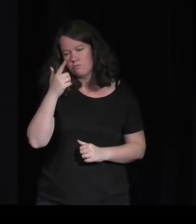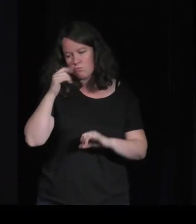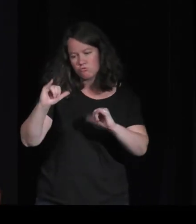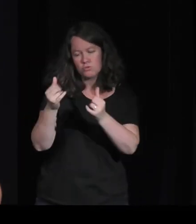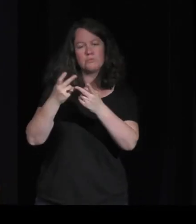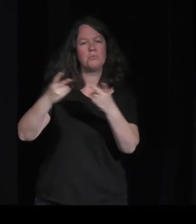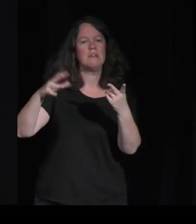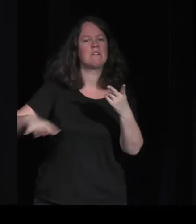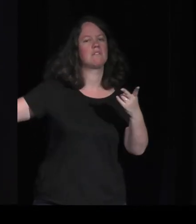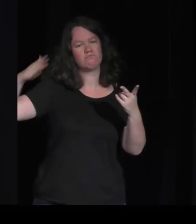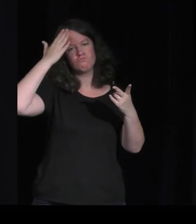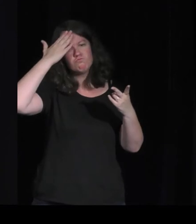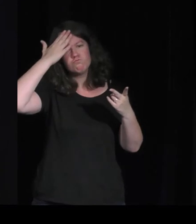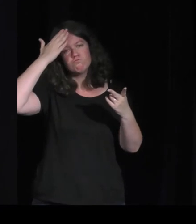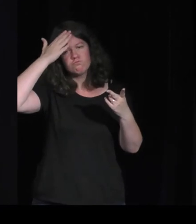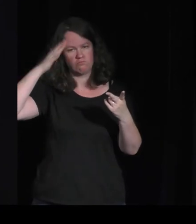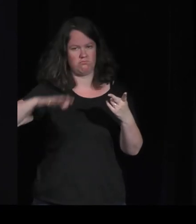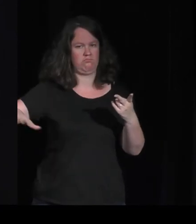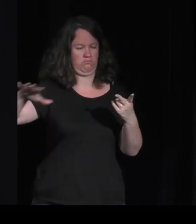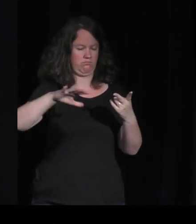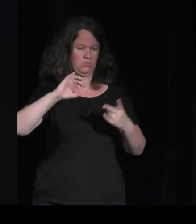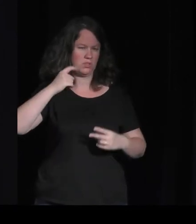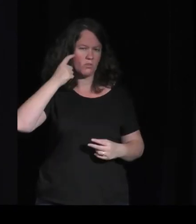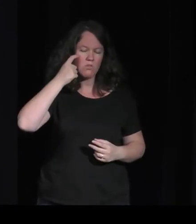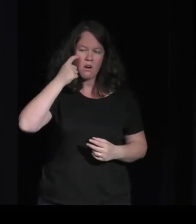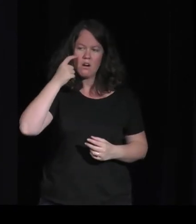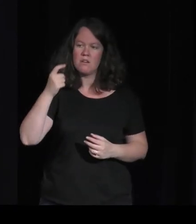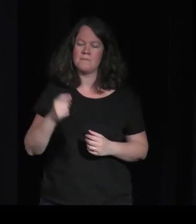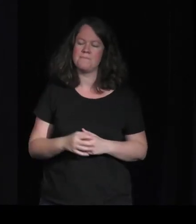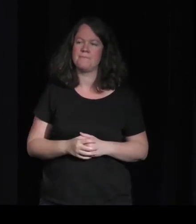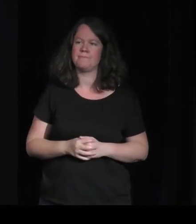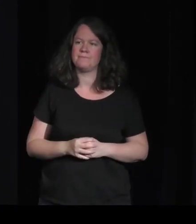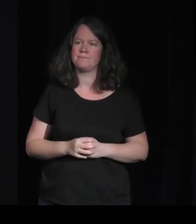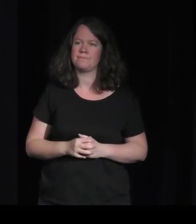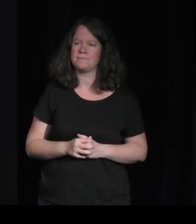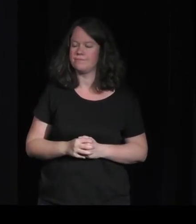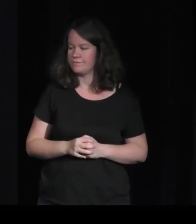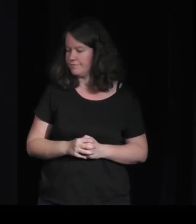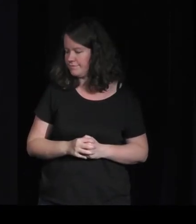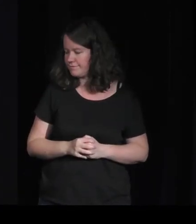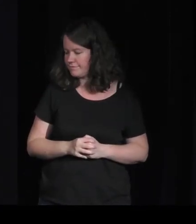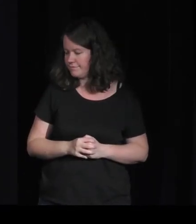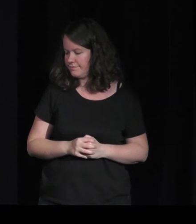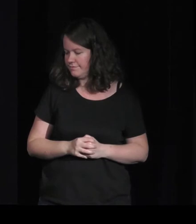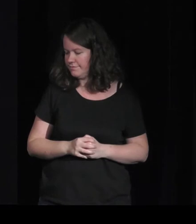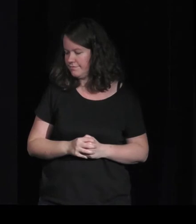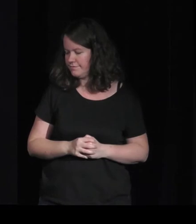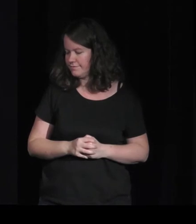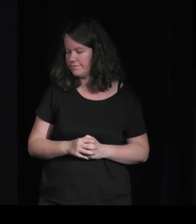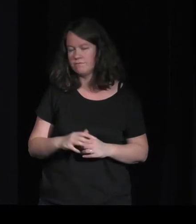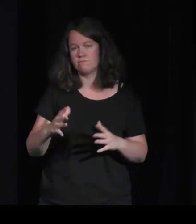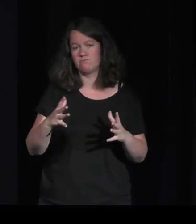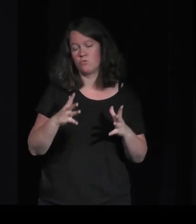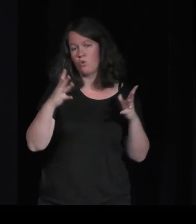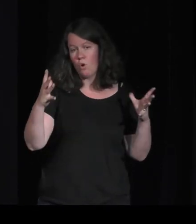précisément, c'est des propositions alternatives qui sortent en fait du disque. En fait, si vous regardez dans les grosses boîtes